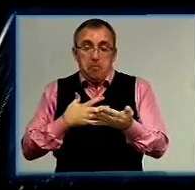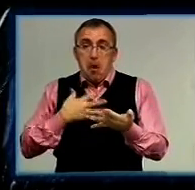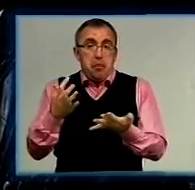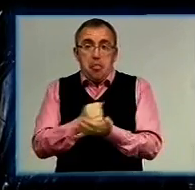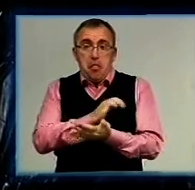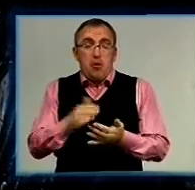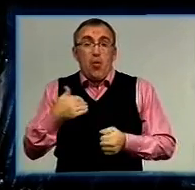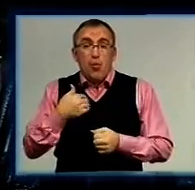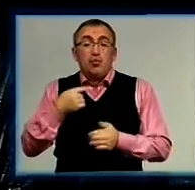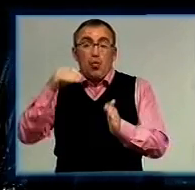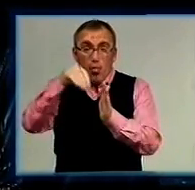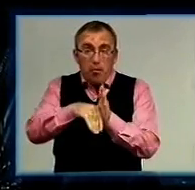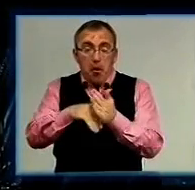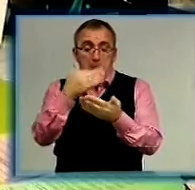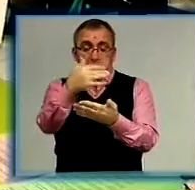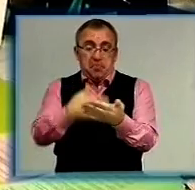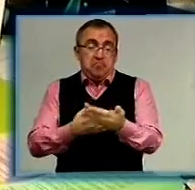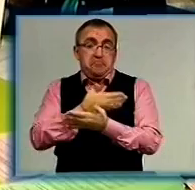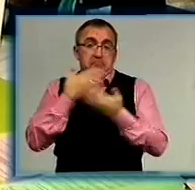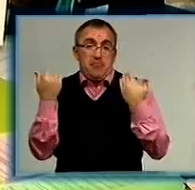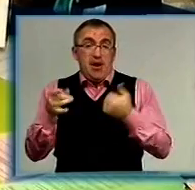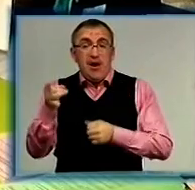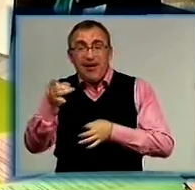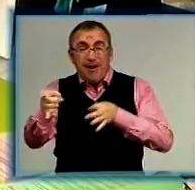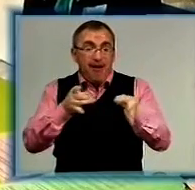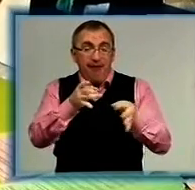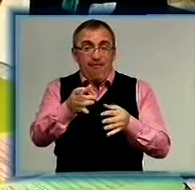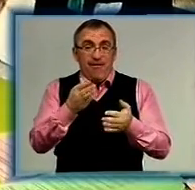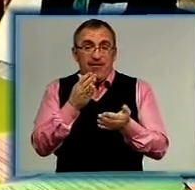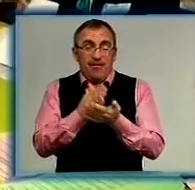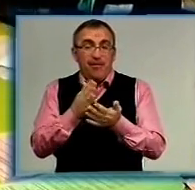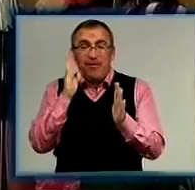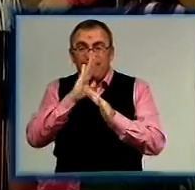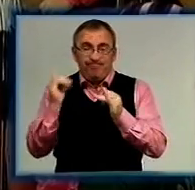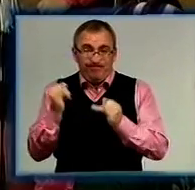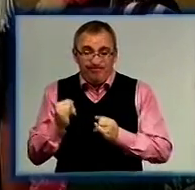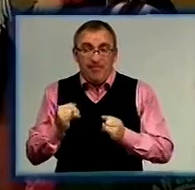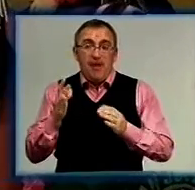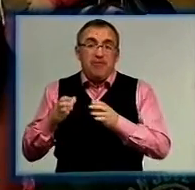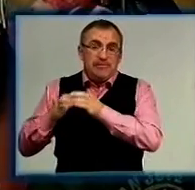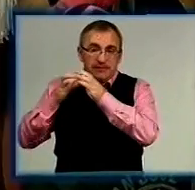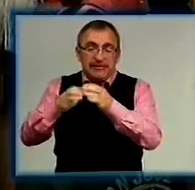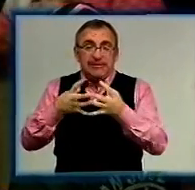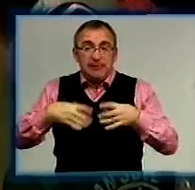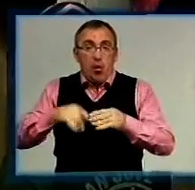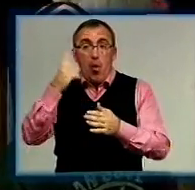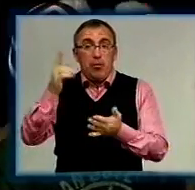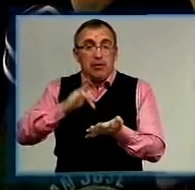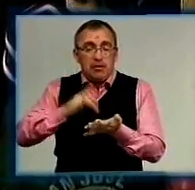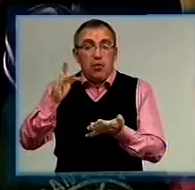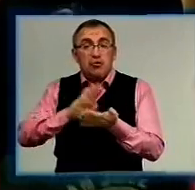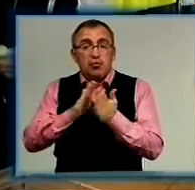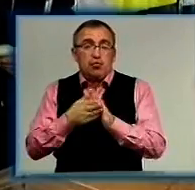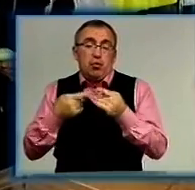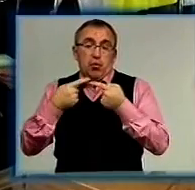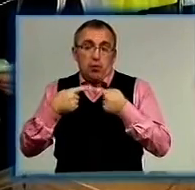Хочу голосувати, мене в списках немає. Якщо у районах до виборчих дільниць попри непогоду йшли цілими сім'ями, то в обласному центрі ситуація дещо